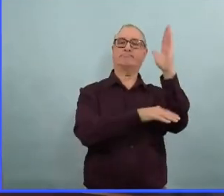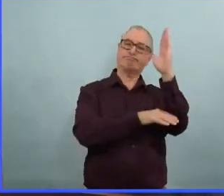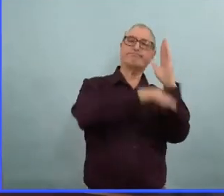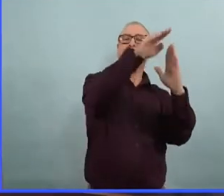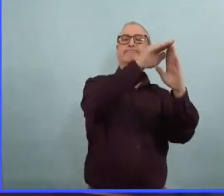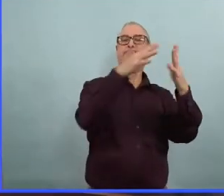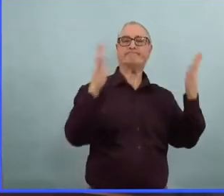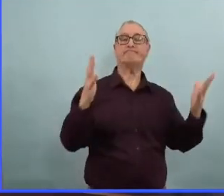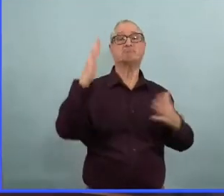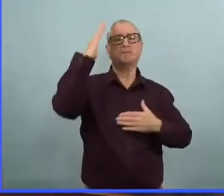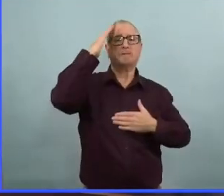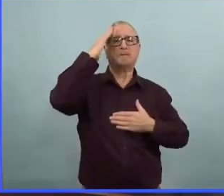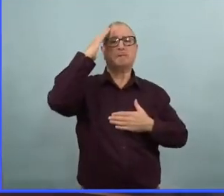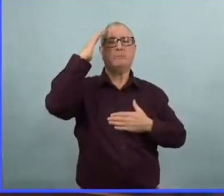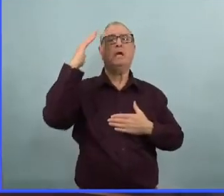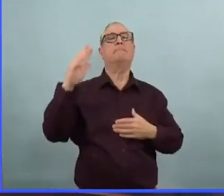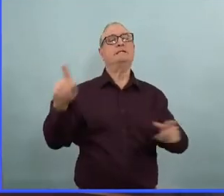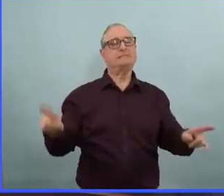équilibrée